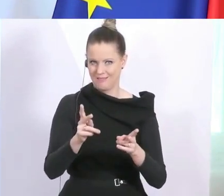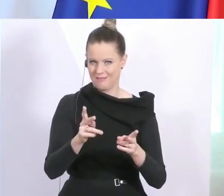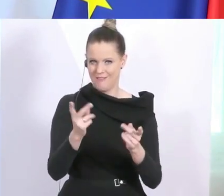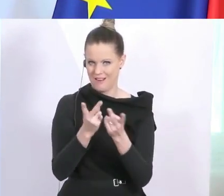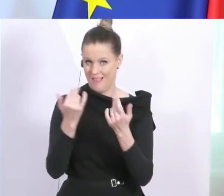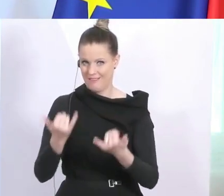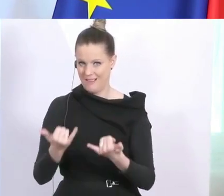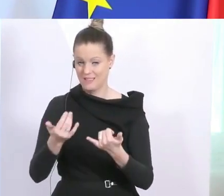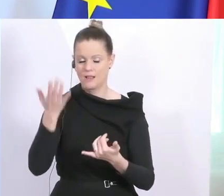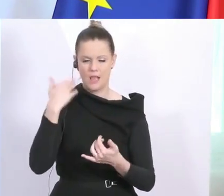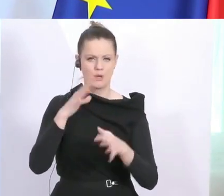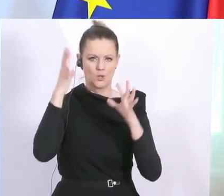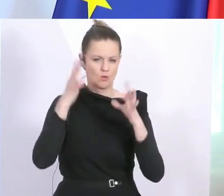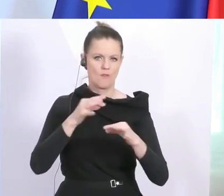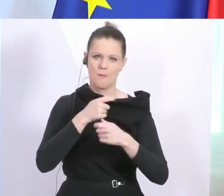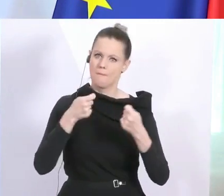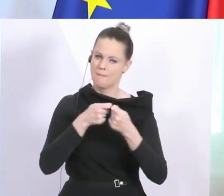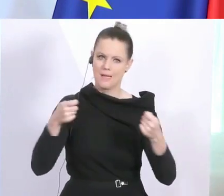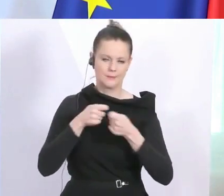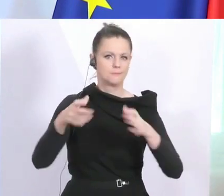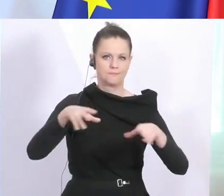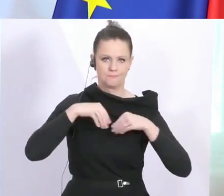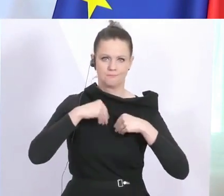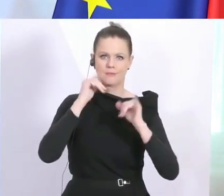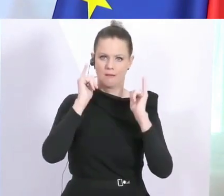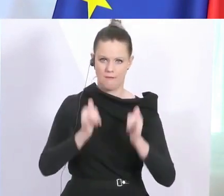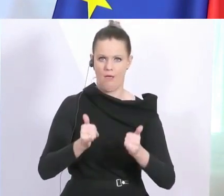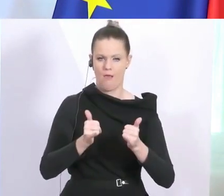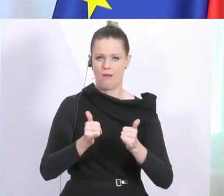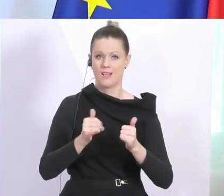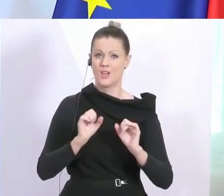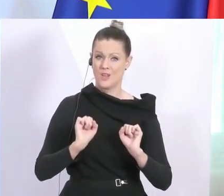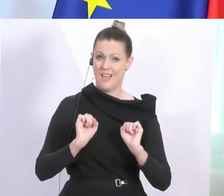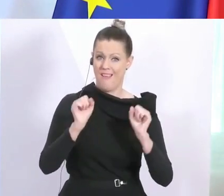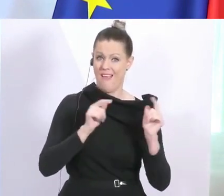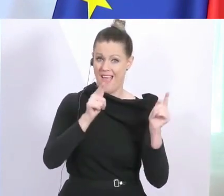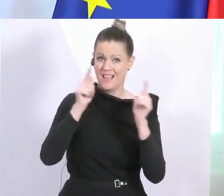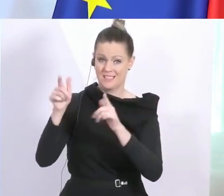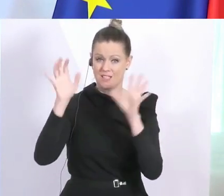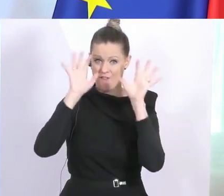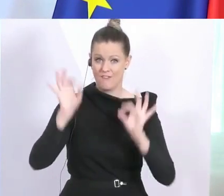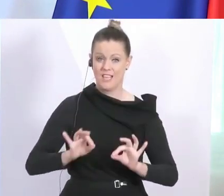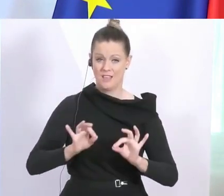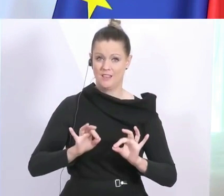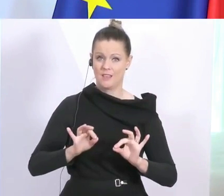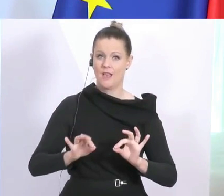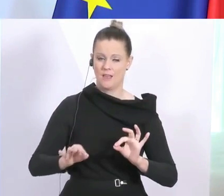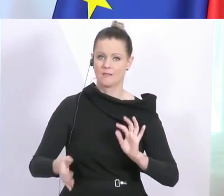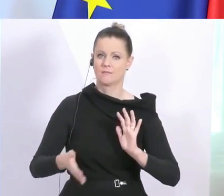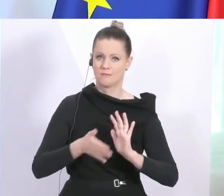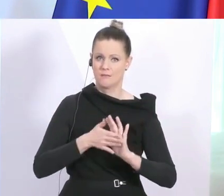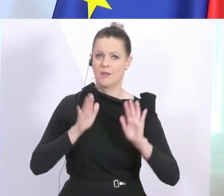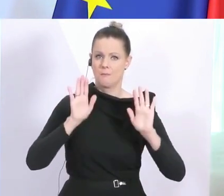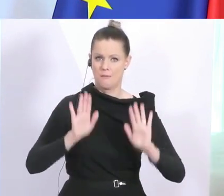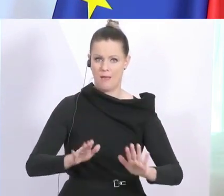entwickeln, die diese Maßnahme zur Kenntnis genommen haben, um eben diese Einsatzfähigkeit auch darzustellen und zu leben. Wie